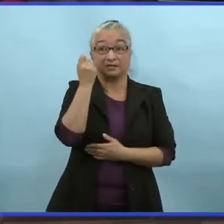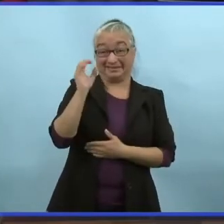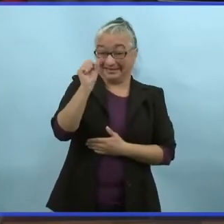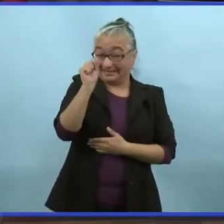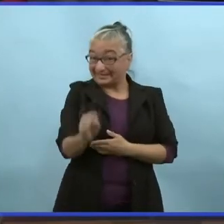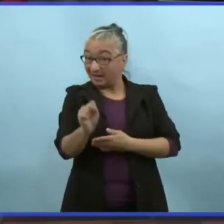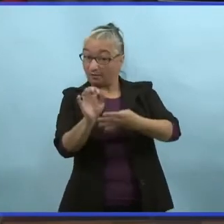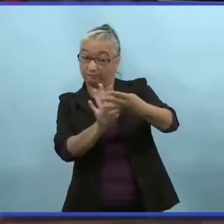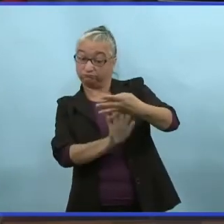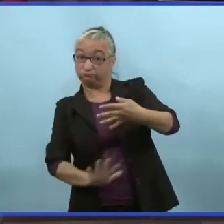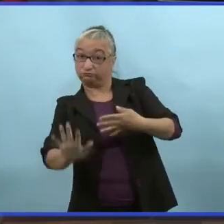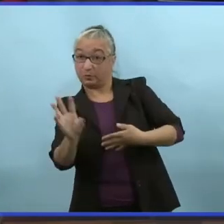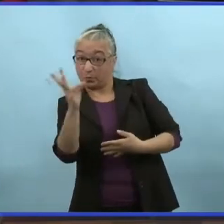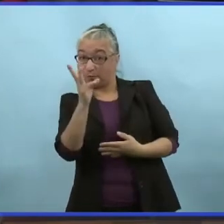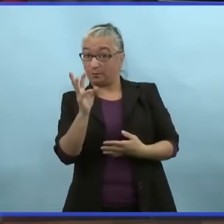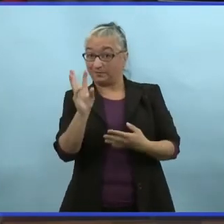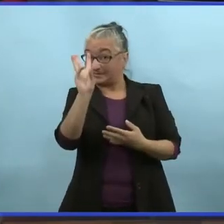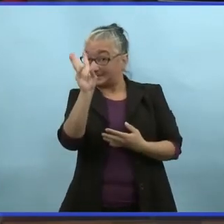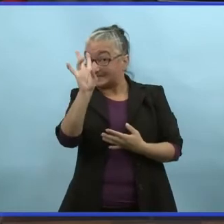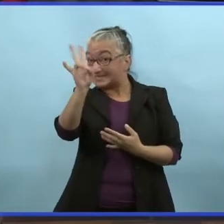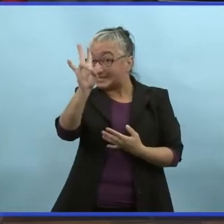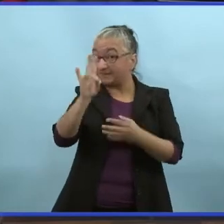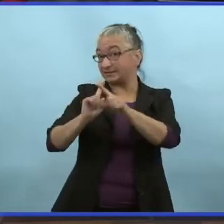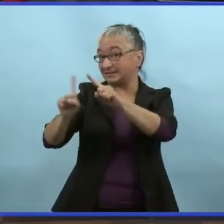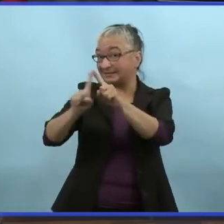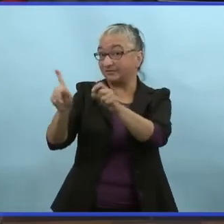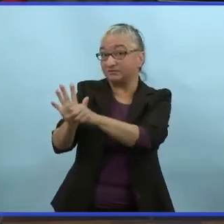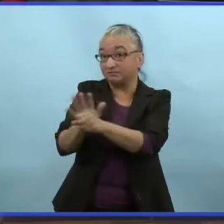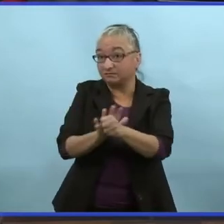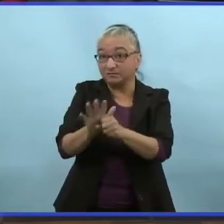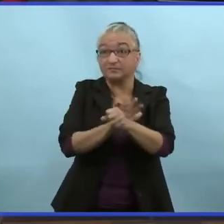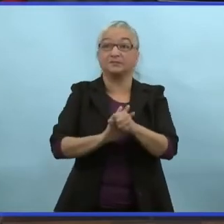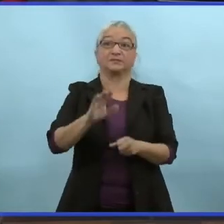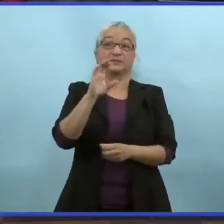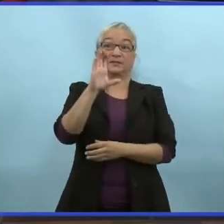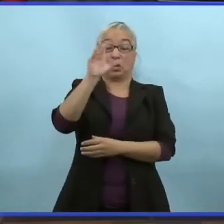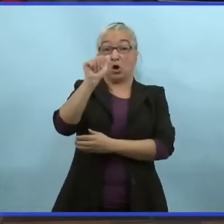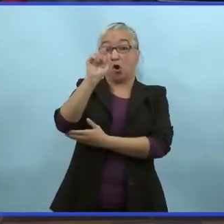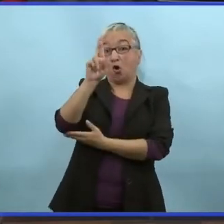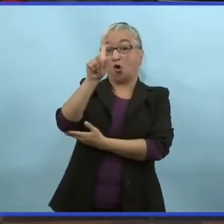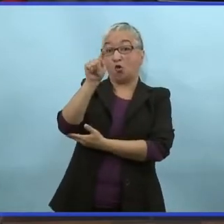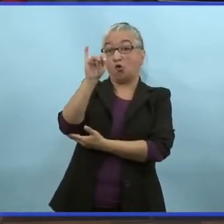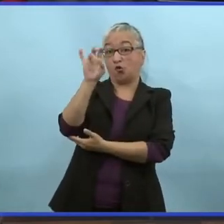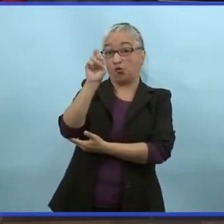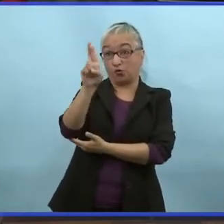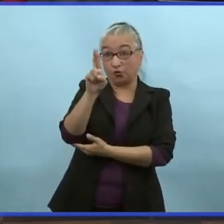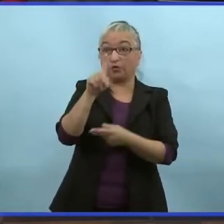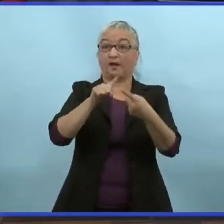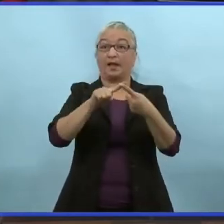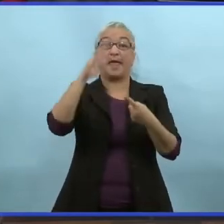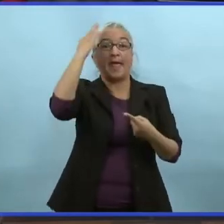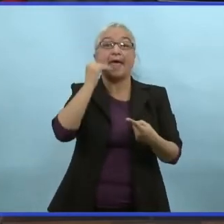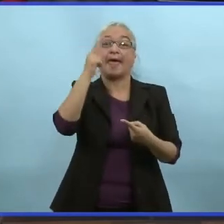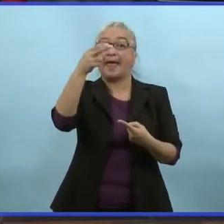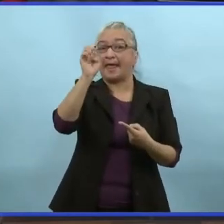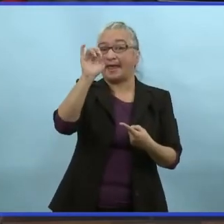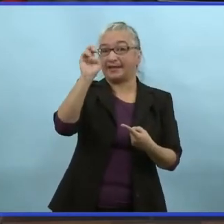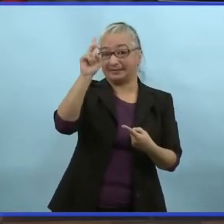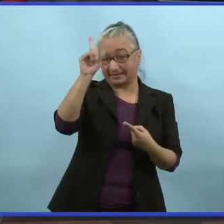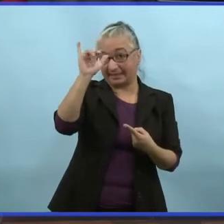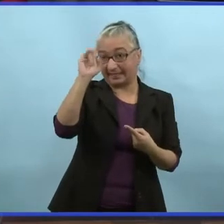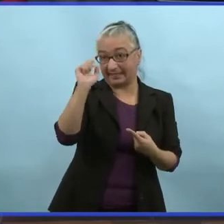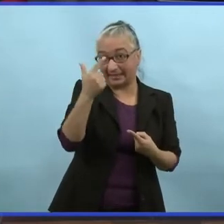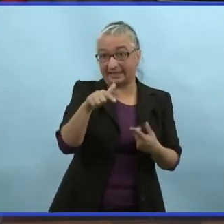Les municipalités de Cartier, Hellingley, McDonald's, Richotte, les villages de Niverville et Richotte, Saint-François